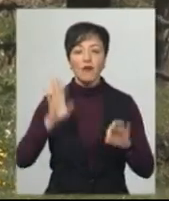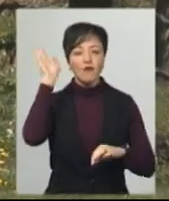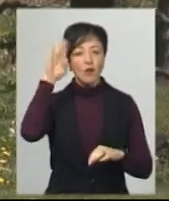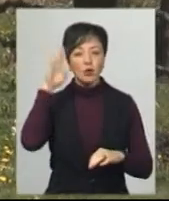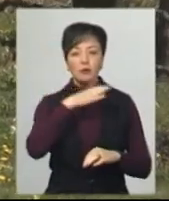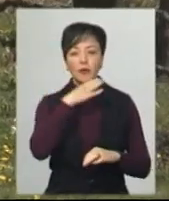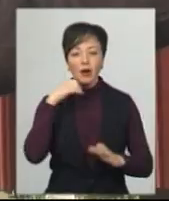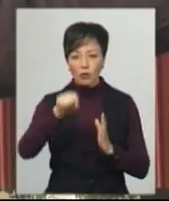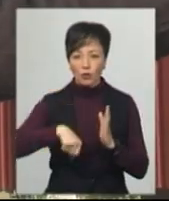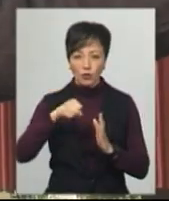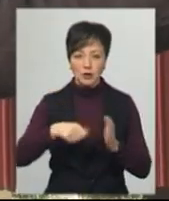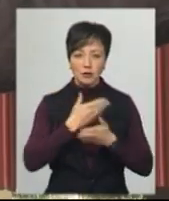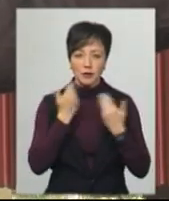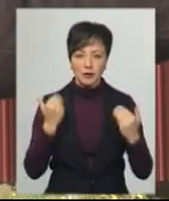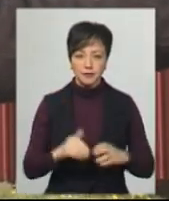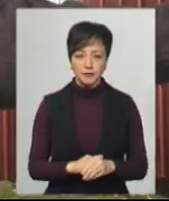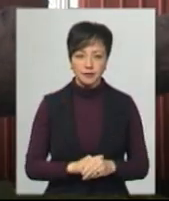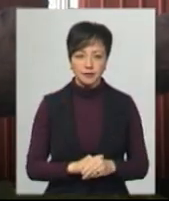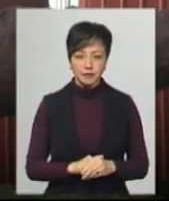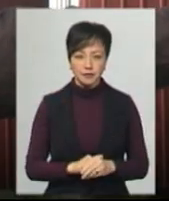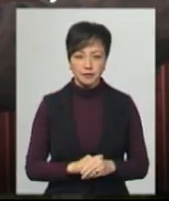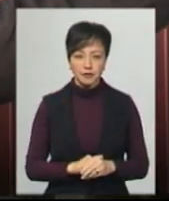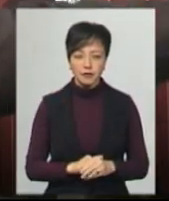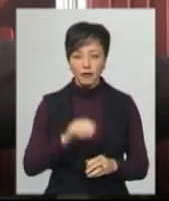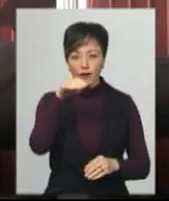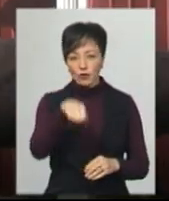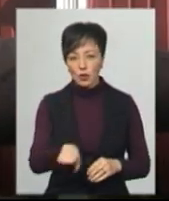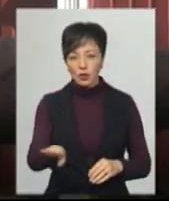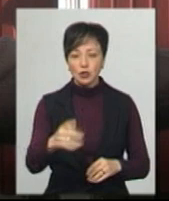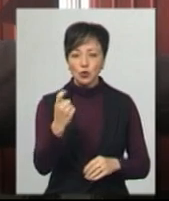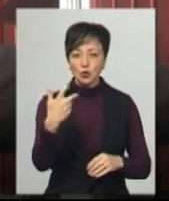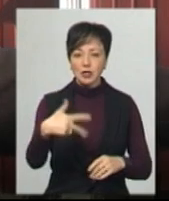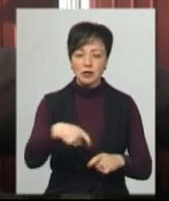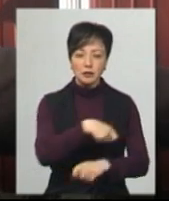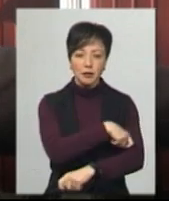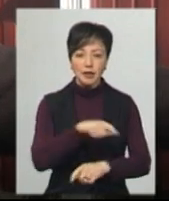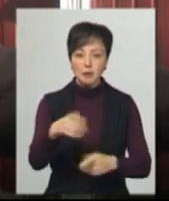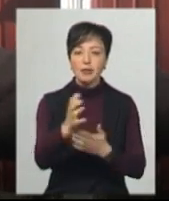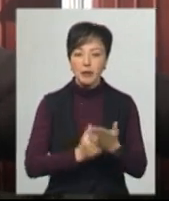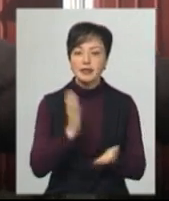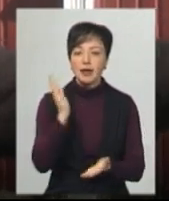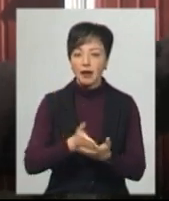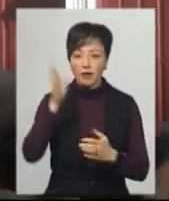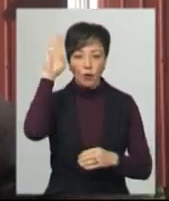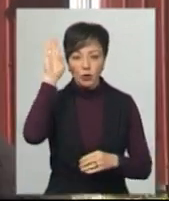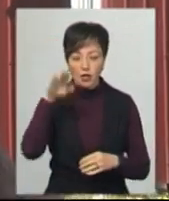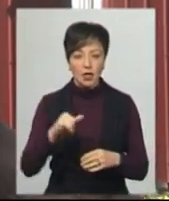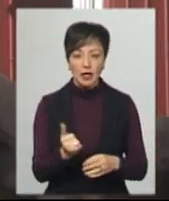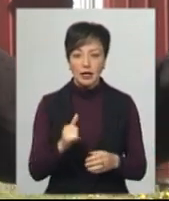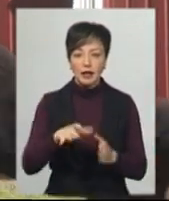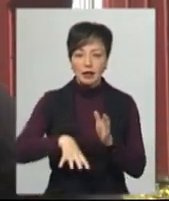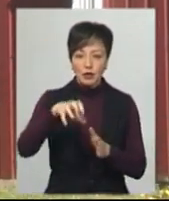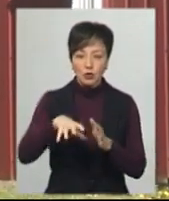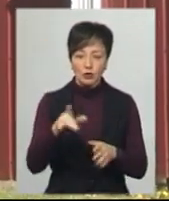сільських холодязях нема. В долині за 130 метрів від самій долині, там ще запас є води, і насос